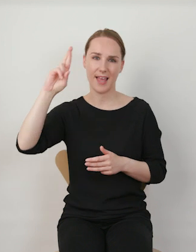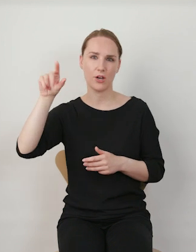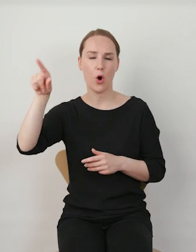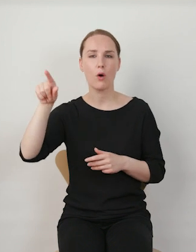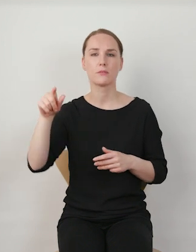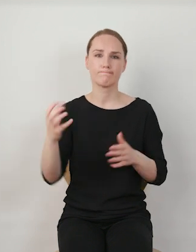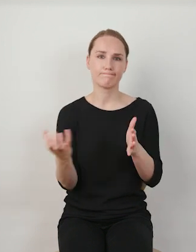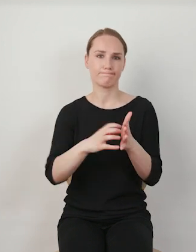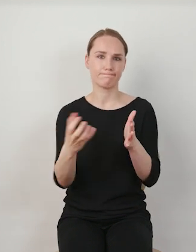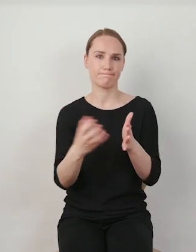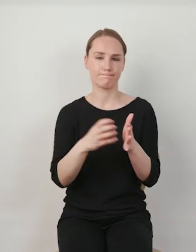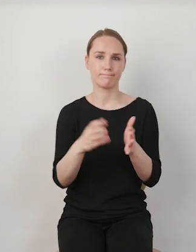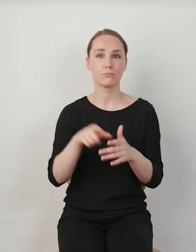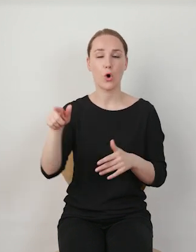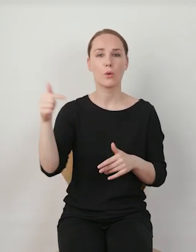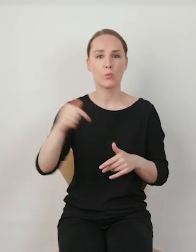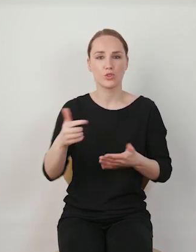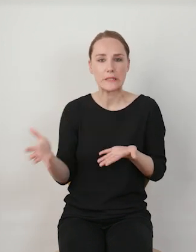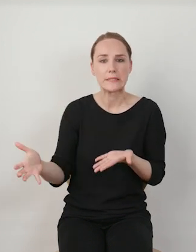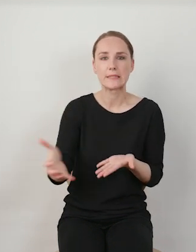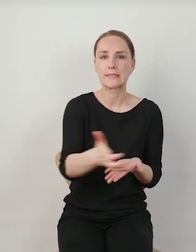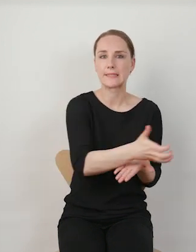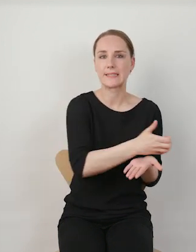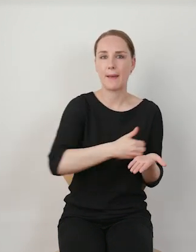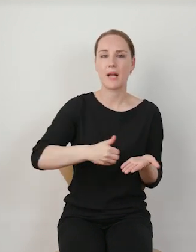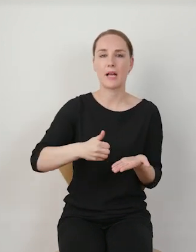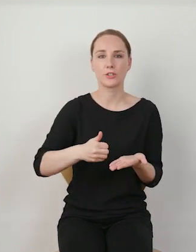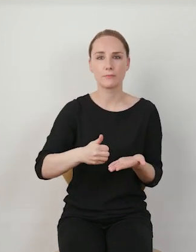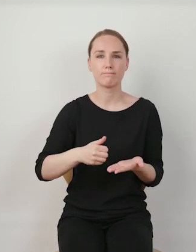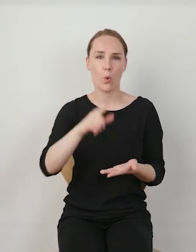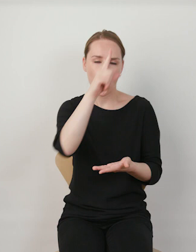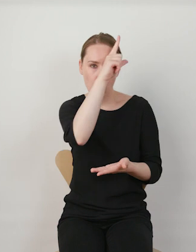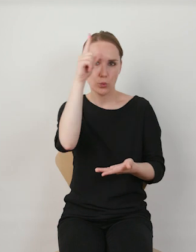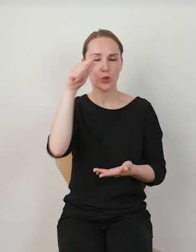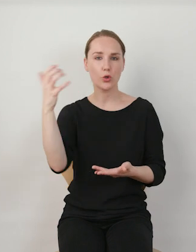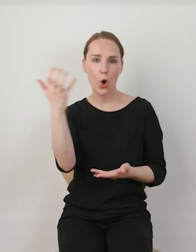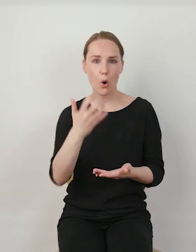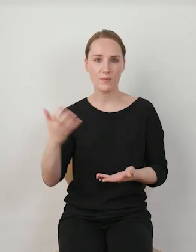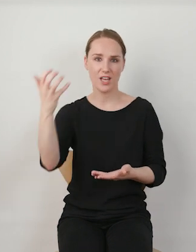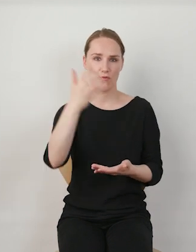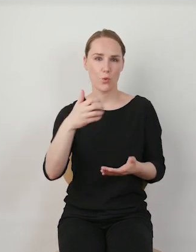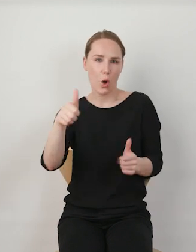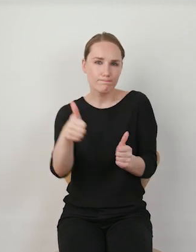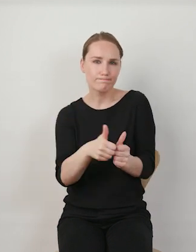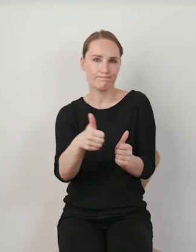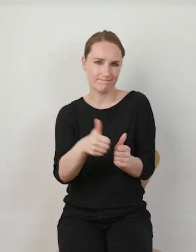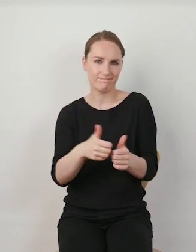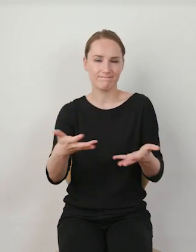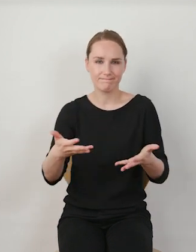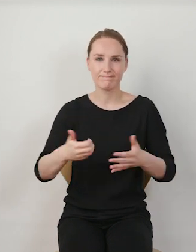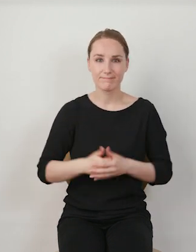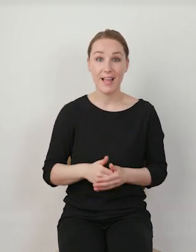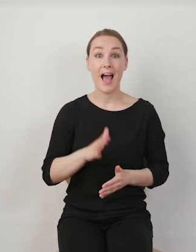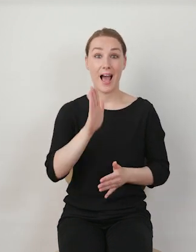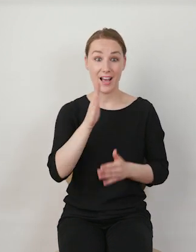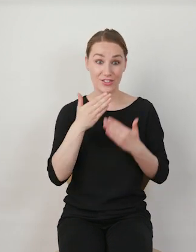influencer musiał sobie wokół siebie zgromadzić odpowiednią widownię, musiał zdobyć sporo obserwujących, żeby